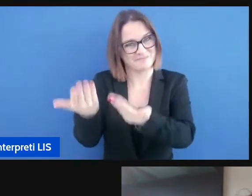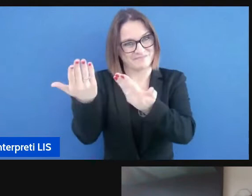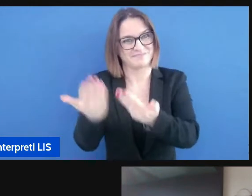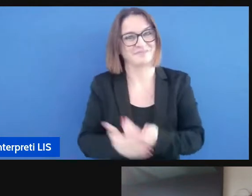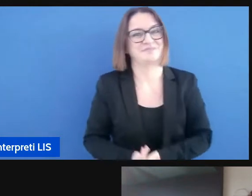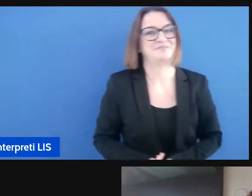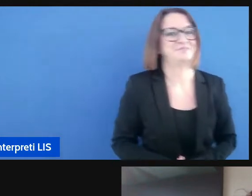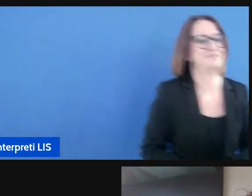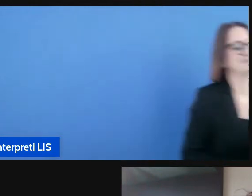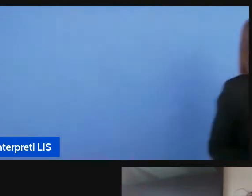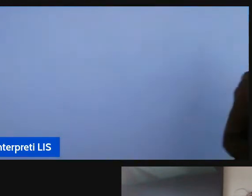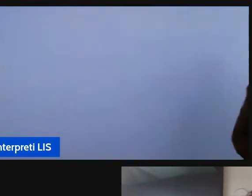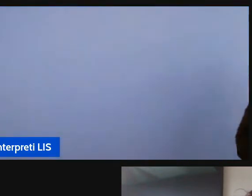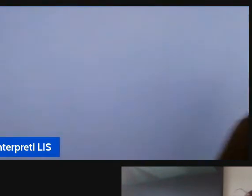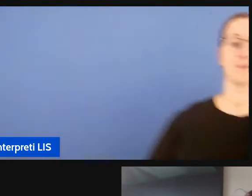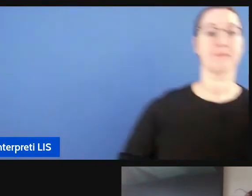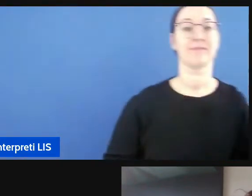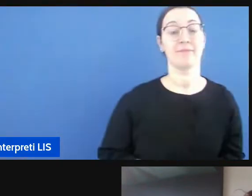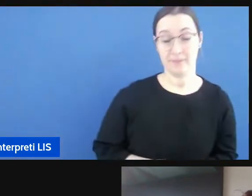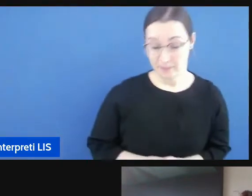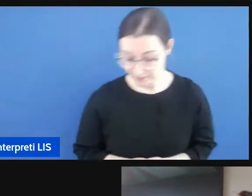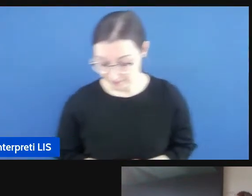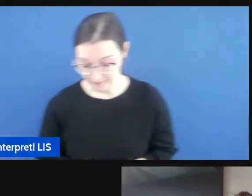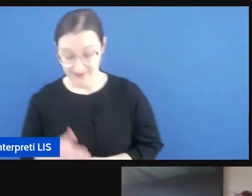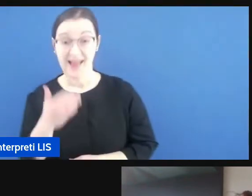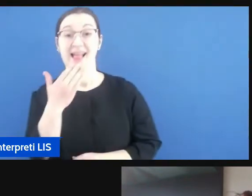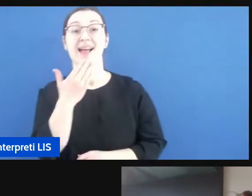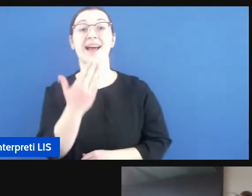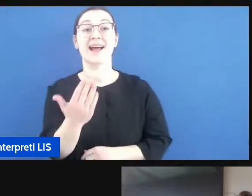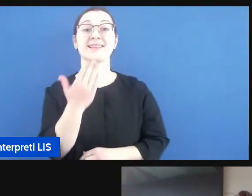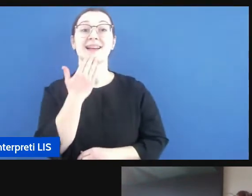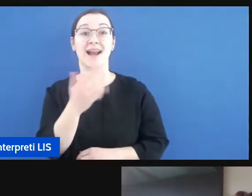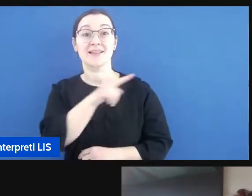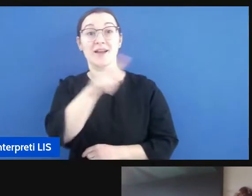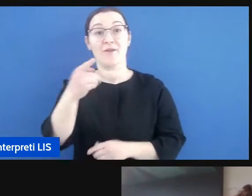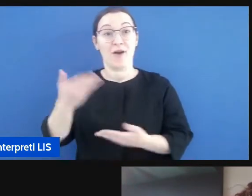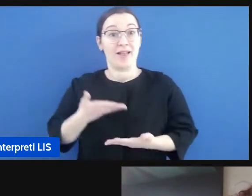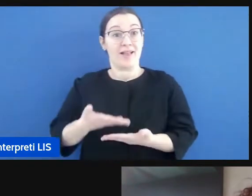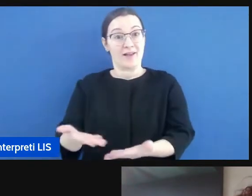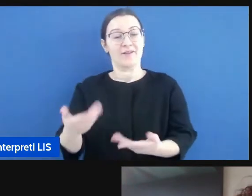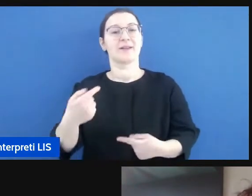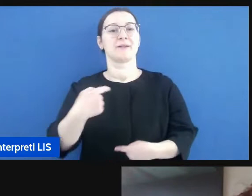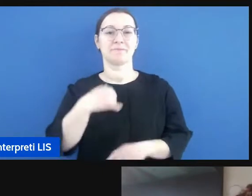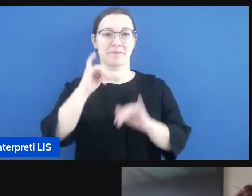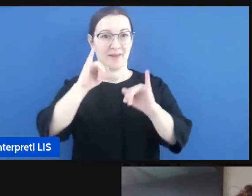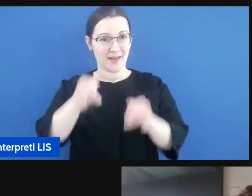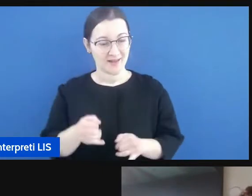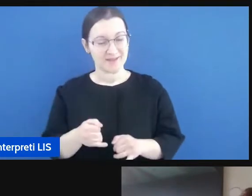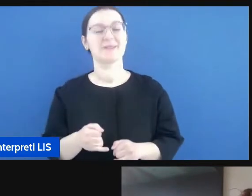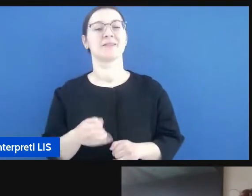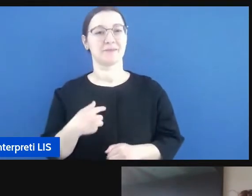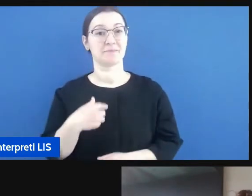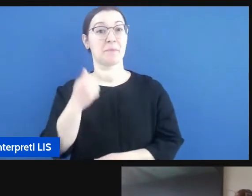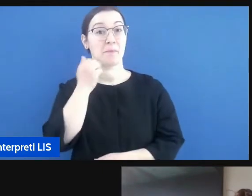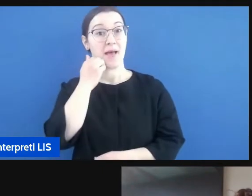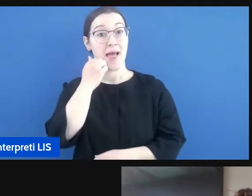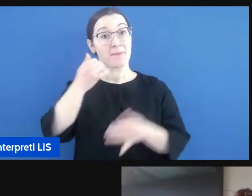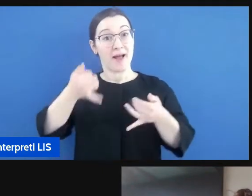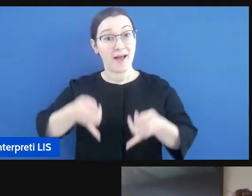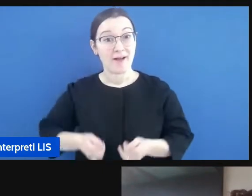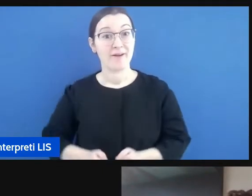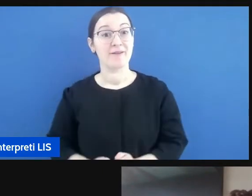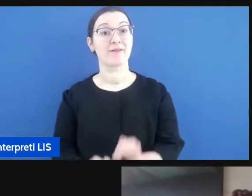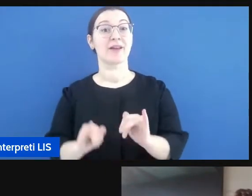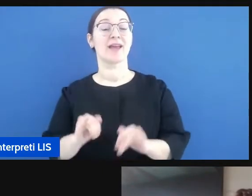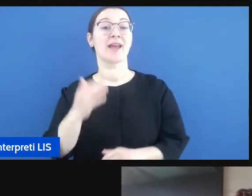grazie grazie a voi per l'invito e buonasera a tutti io sono la mamma di Abram Abram è un bambino